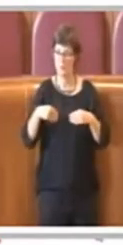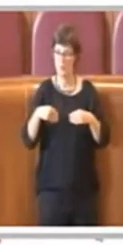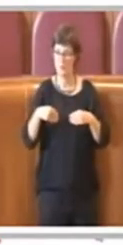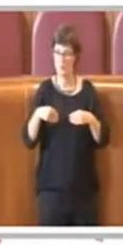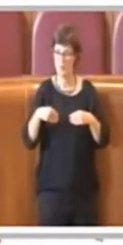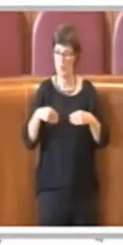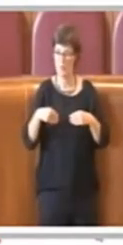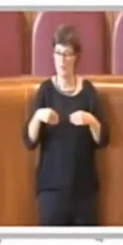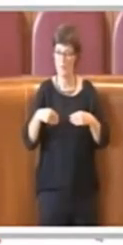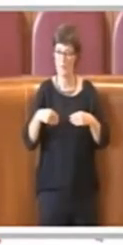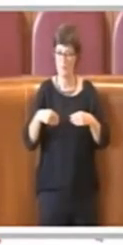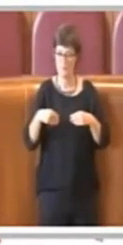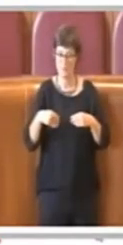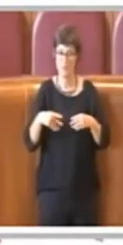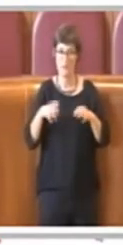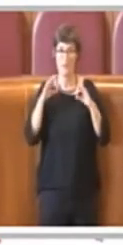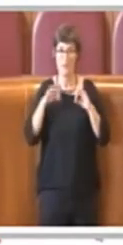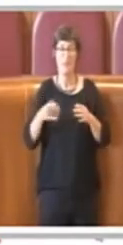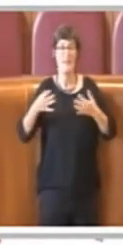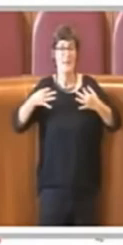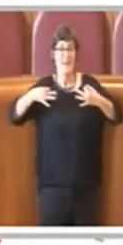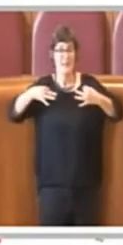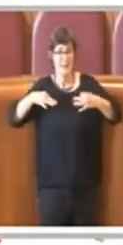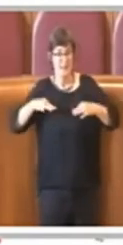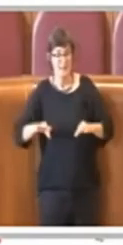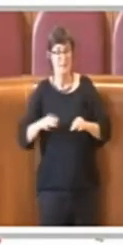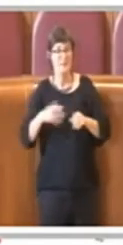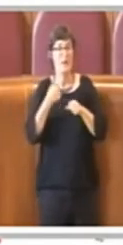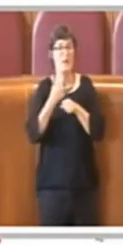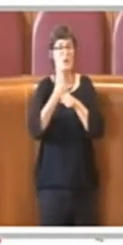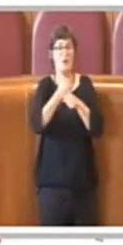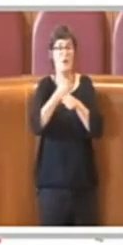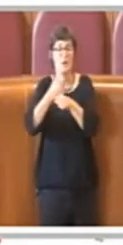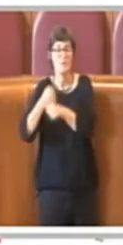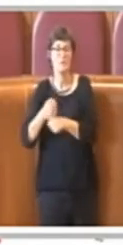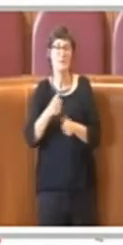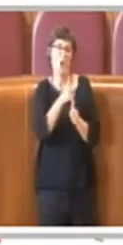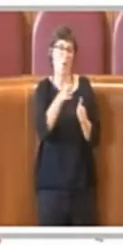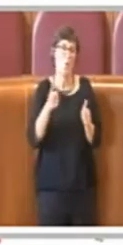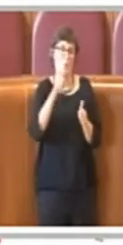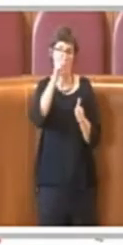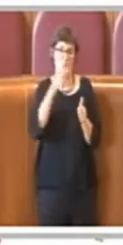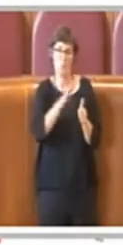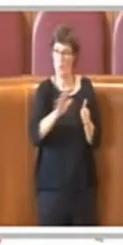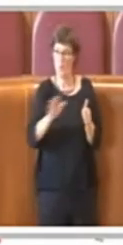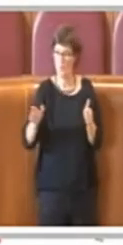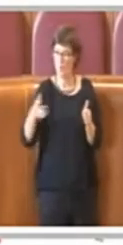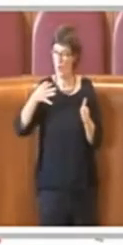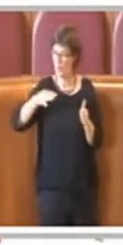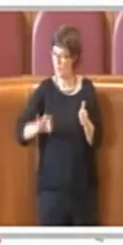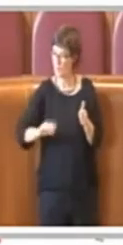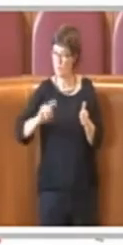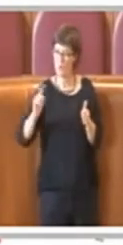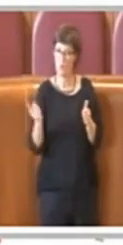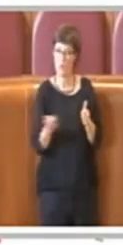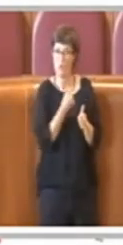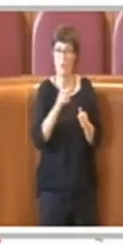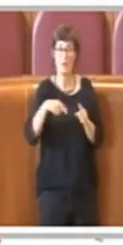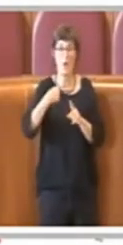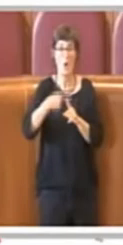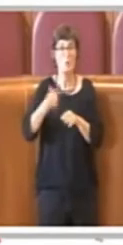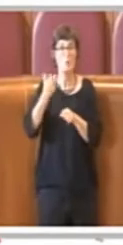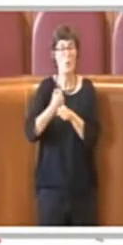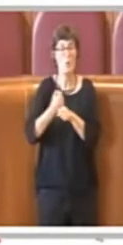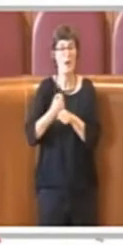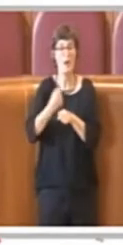delle rispettive competenze e ruoli. Un lavoro per le persone con disabilità e le loro forme aggregative.